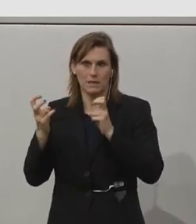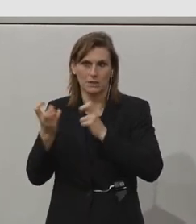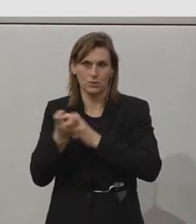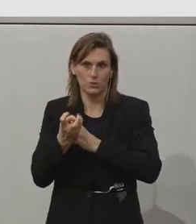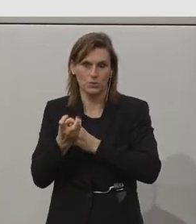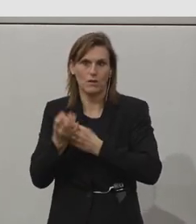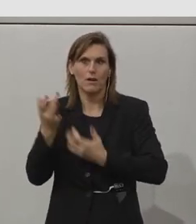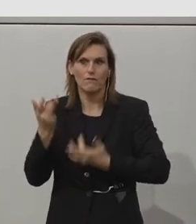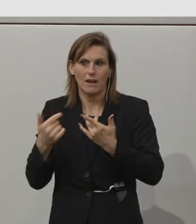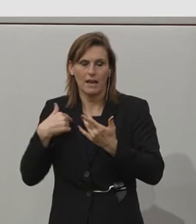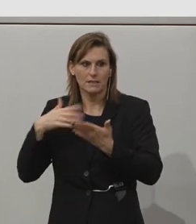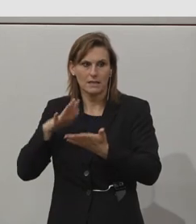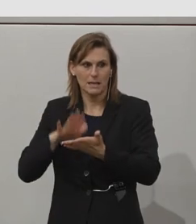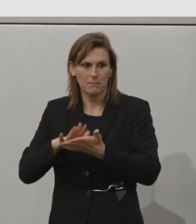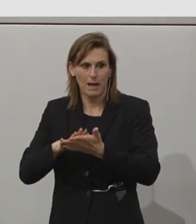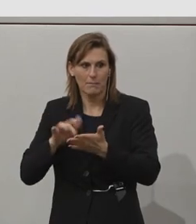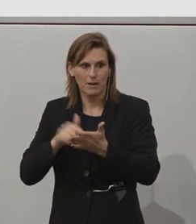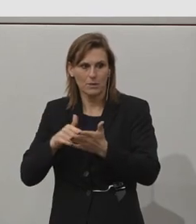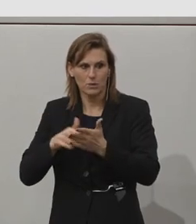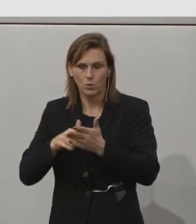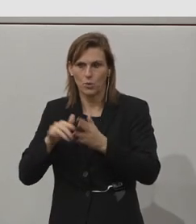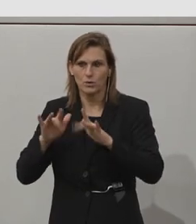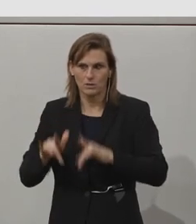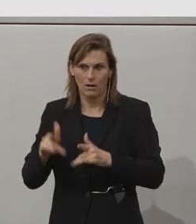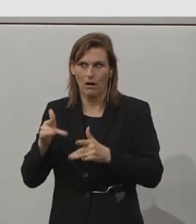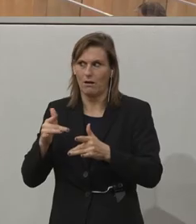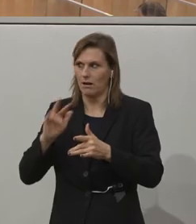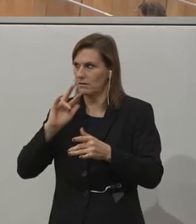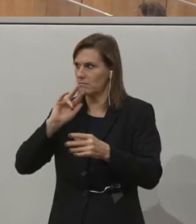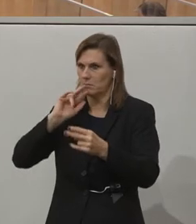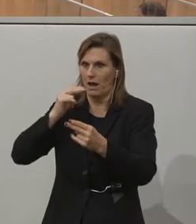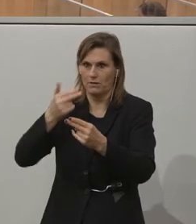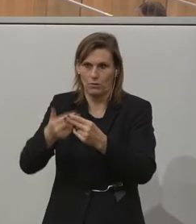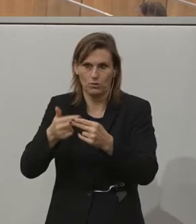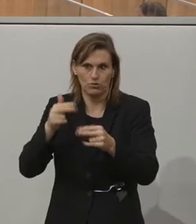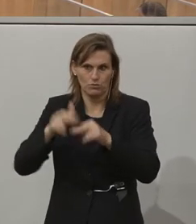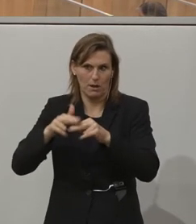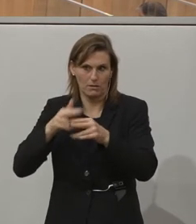bleibe ich dann ein Stück weit bei dir, dass wir dann auch gemeinsam noch Fragen beantworten können.